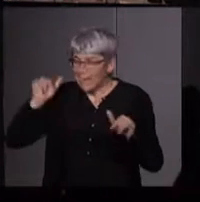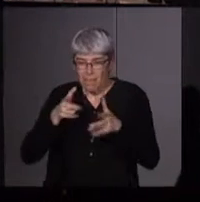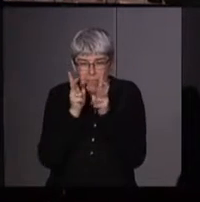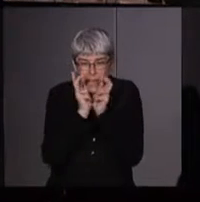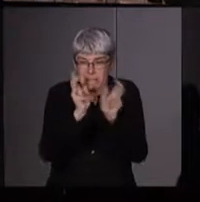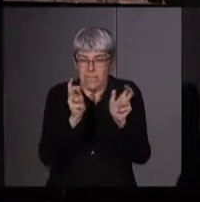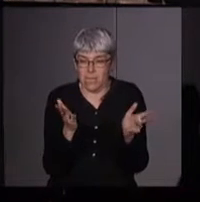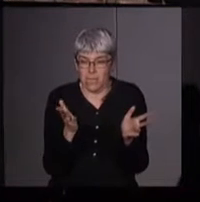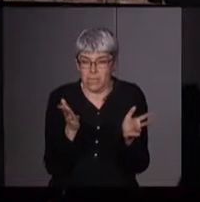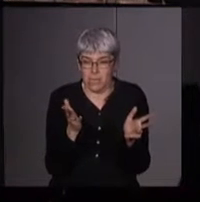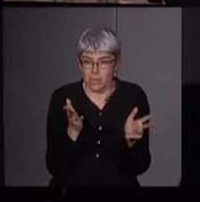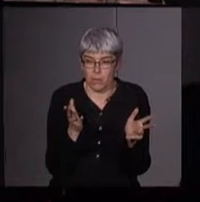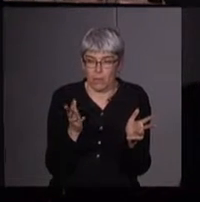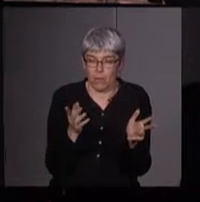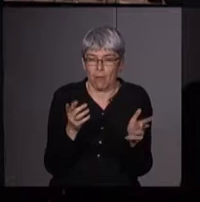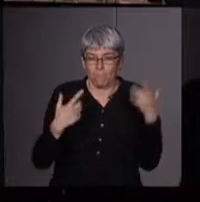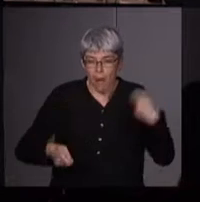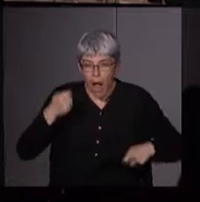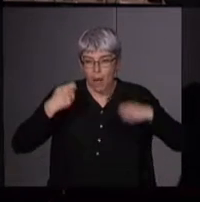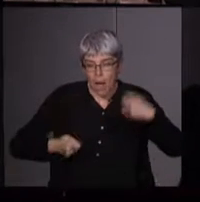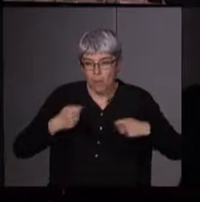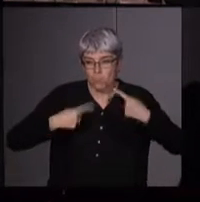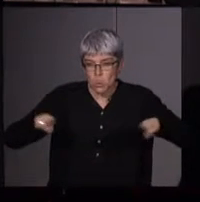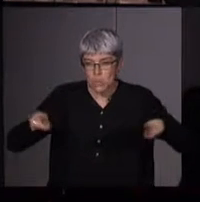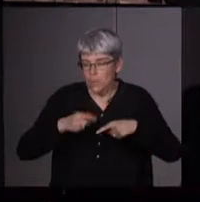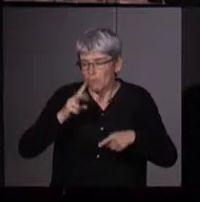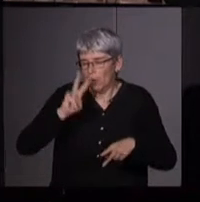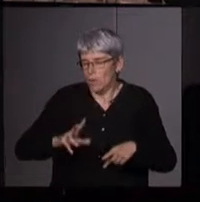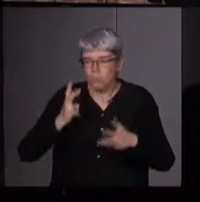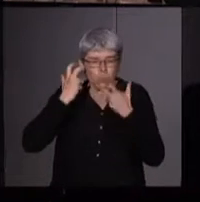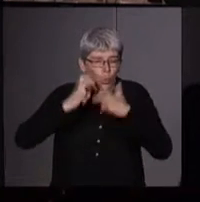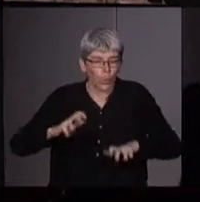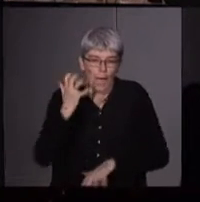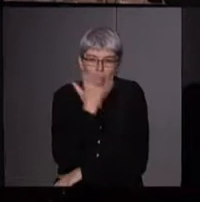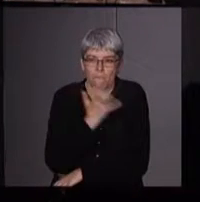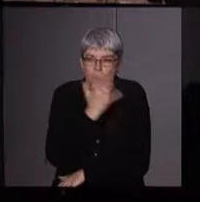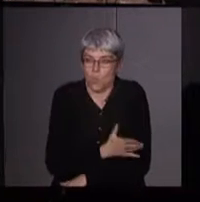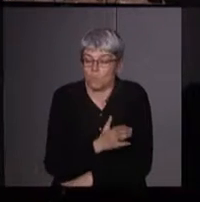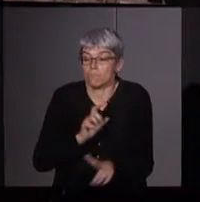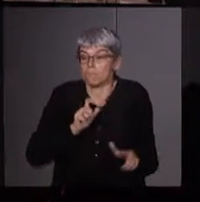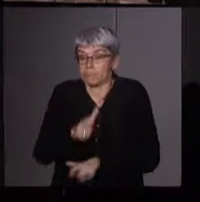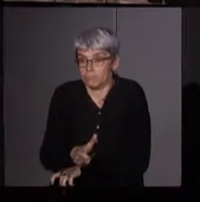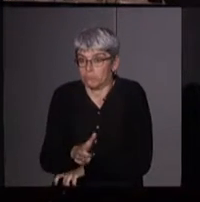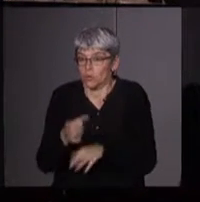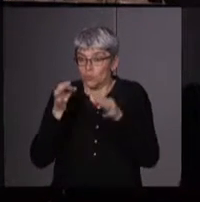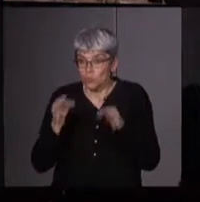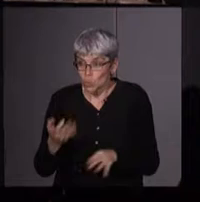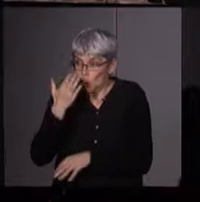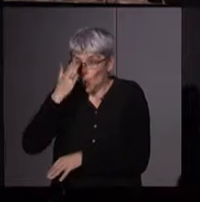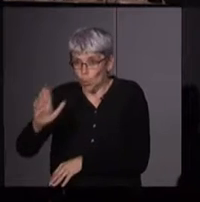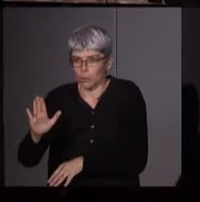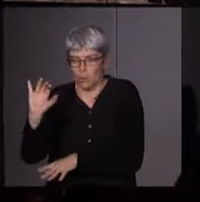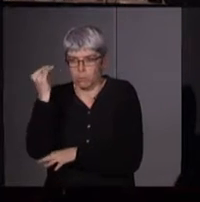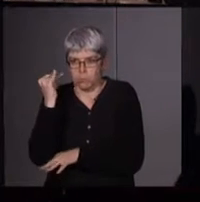elles hurlent aussi, elles sortent leurs instruments de percussion et font un boucan terrible. Puis, vient une autre